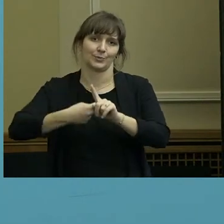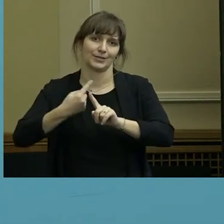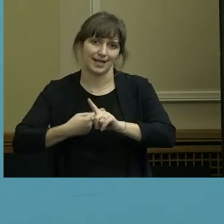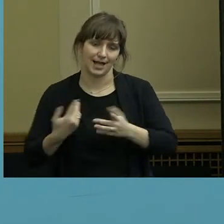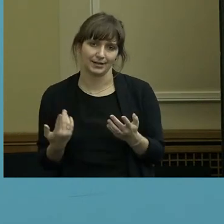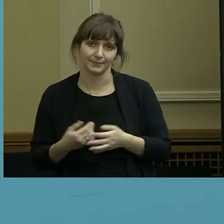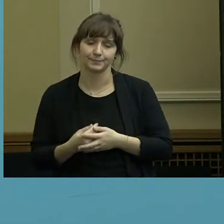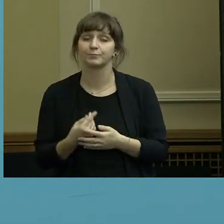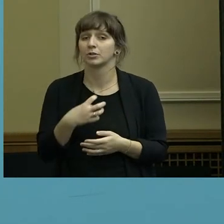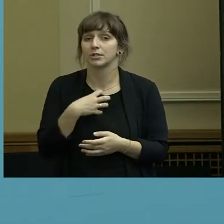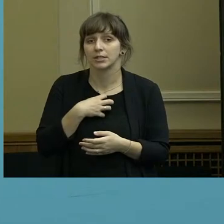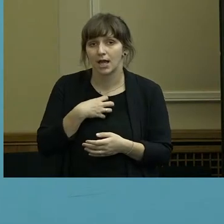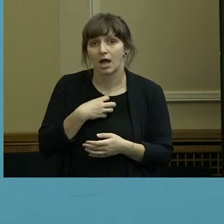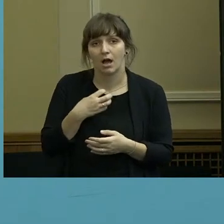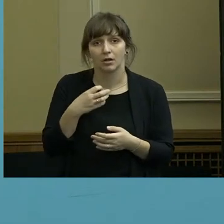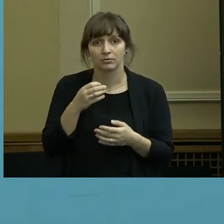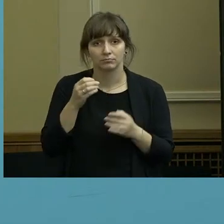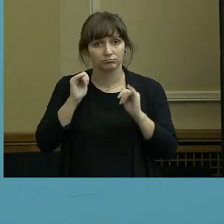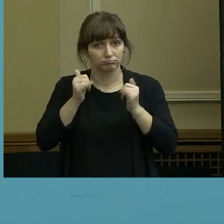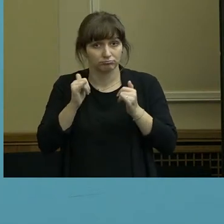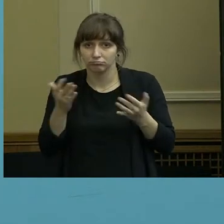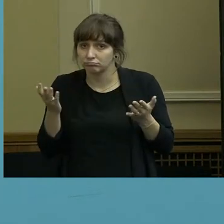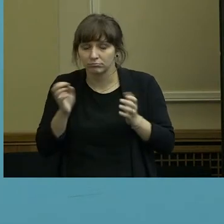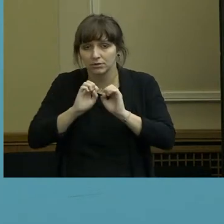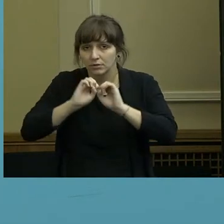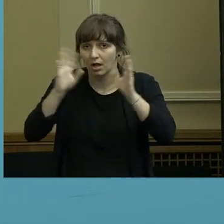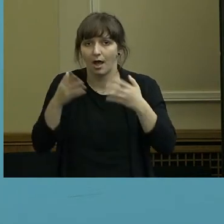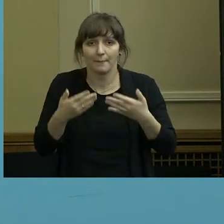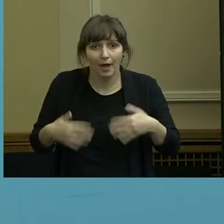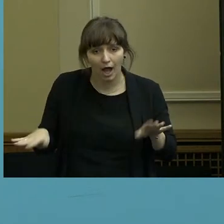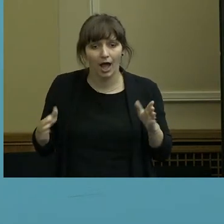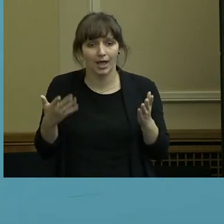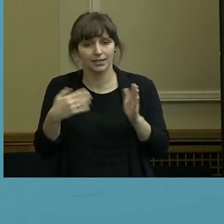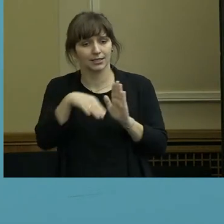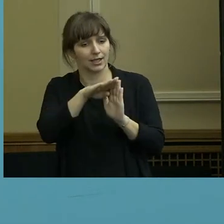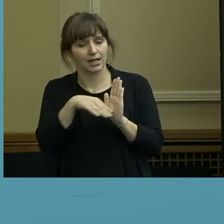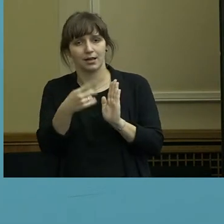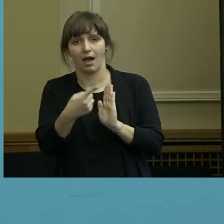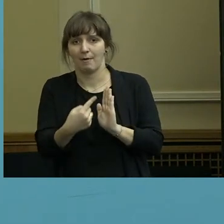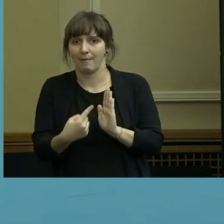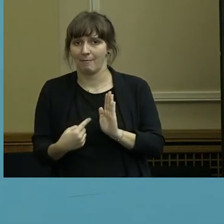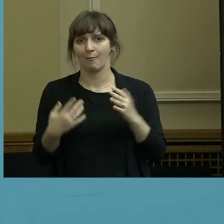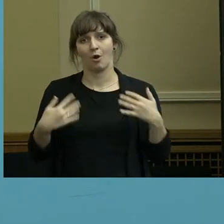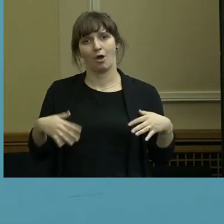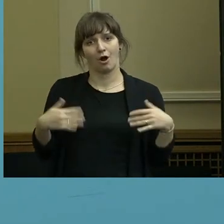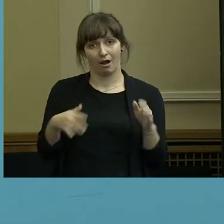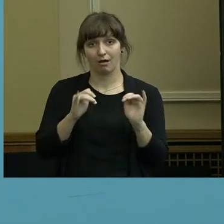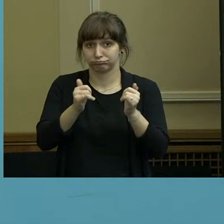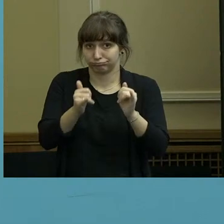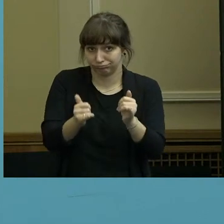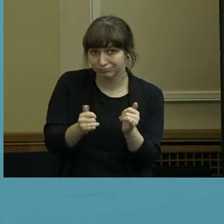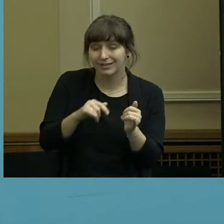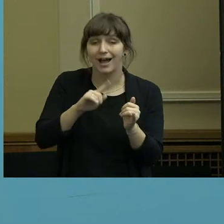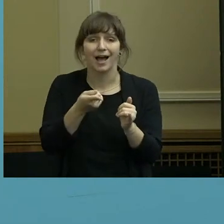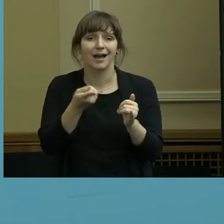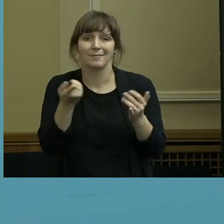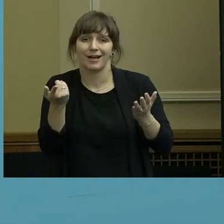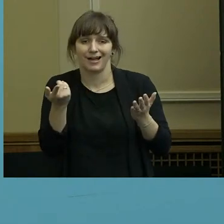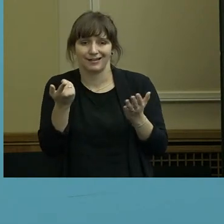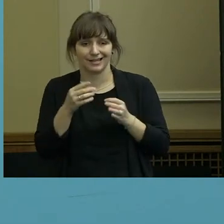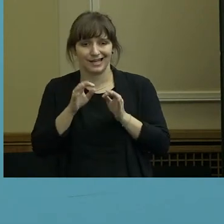der Senat ist gerne bereit zu lockern, aber der Senat wird erst dann lockern, wenn die